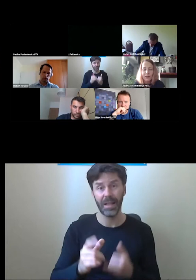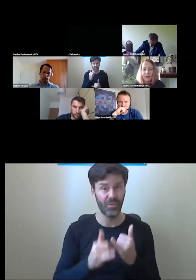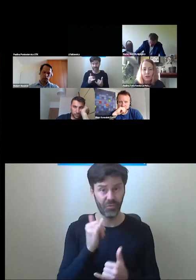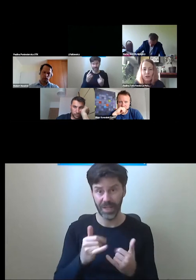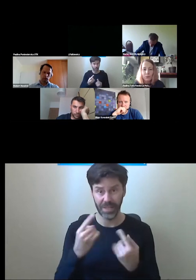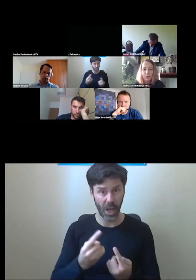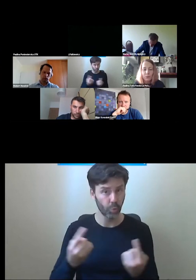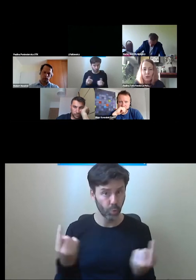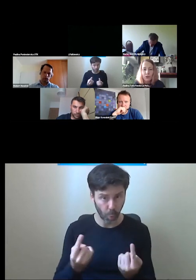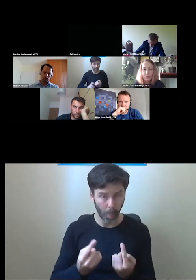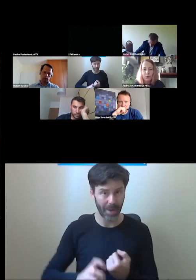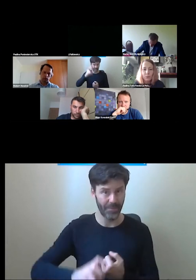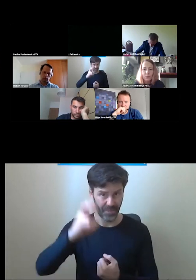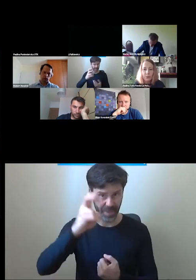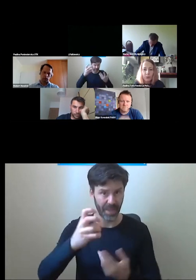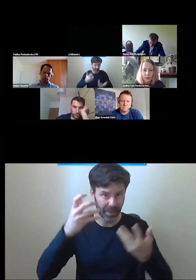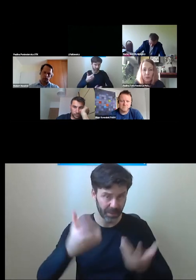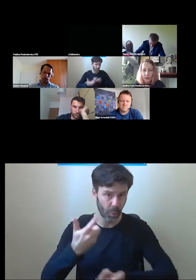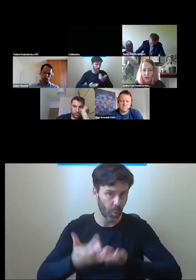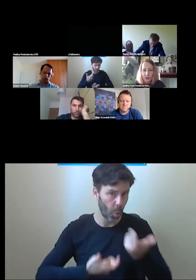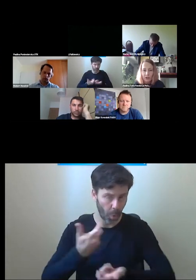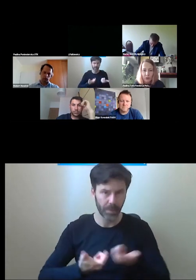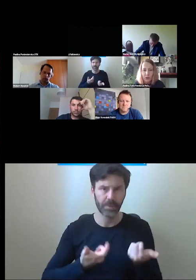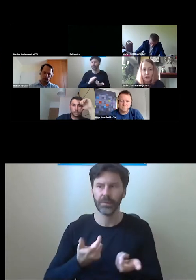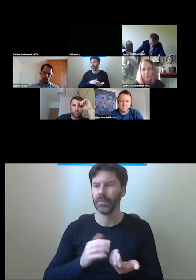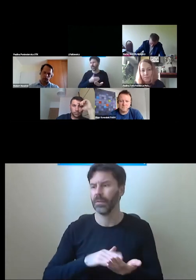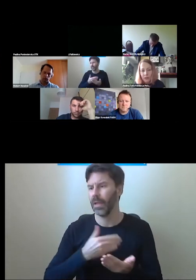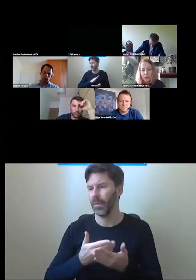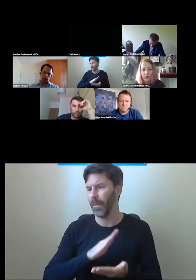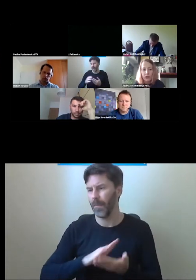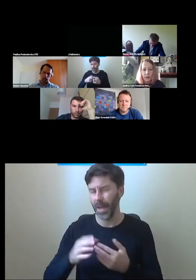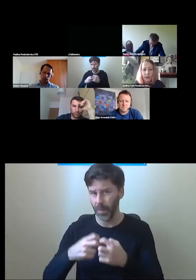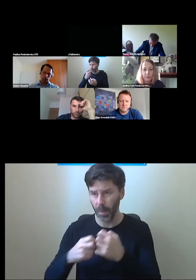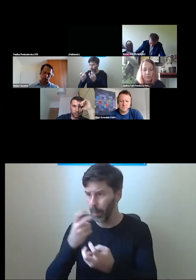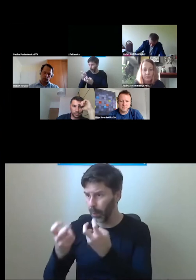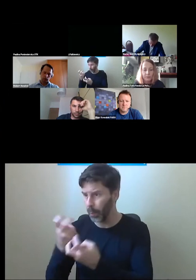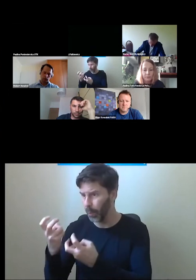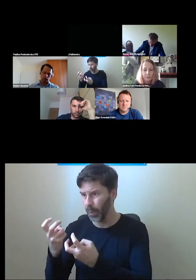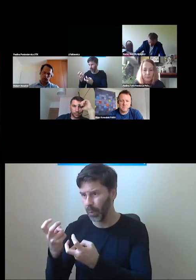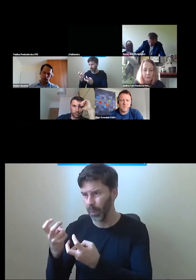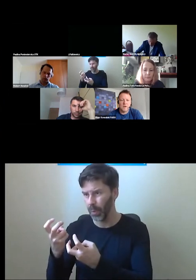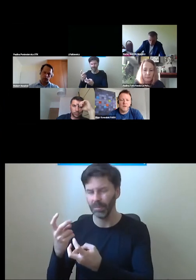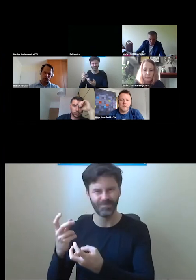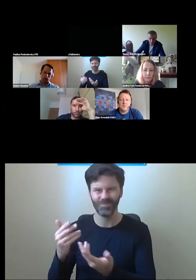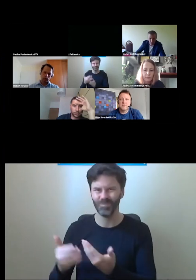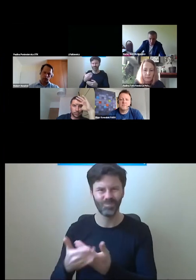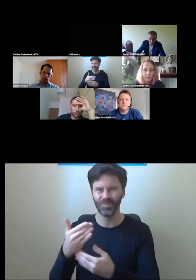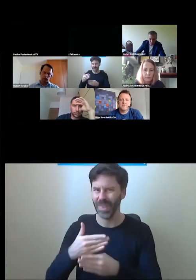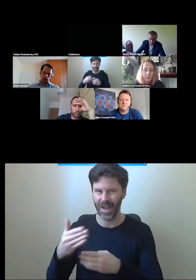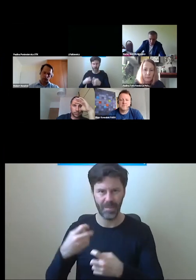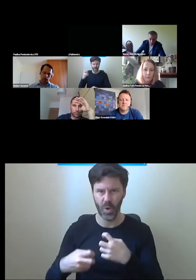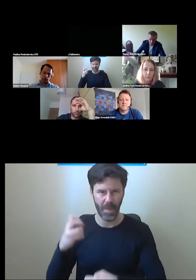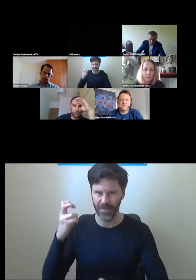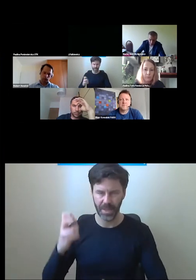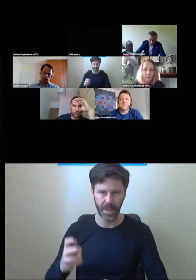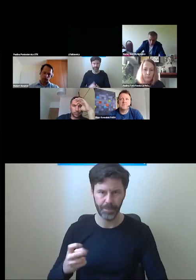i żeby można było bez problemu znaleźć taki model, to jeszcze chyba nie. Ja może jeszcze coś dorzucę z